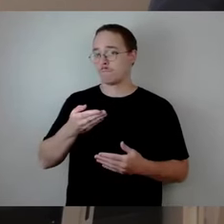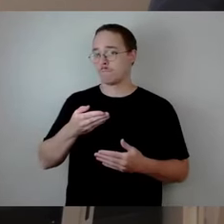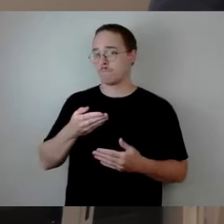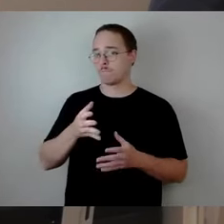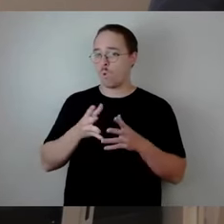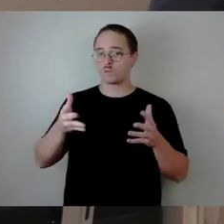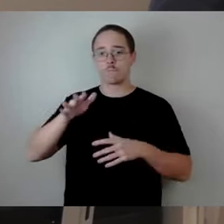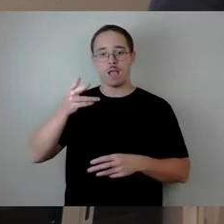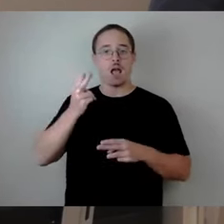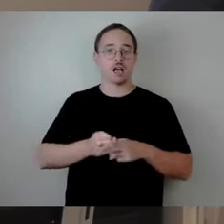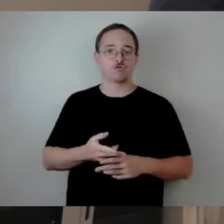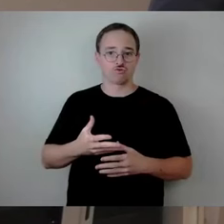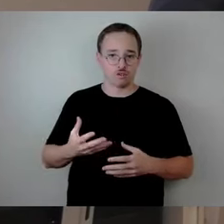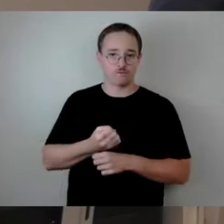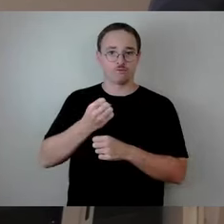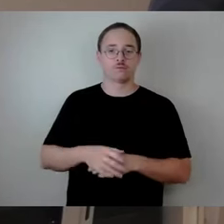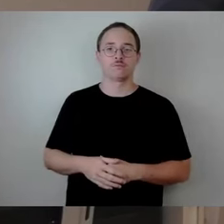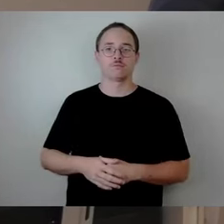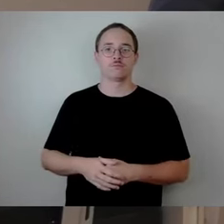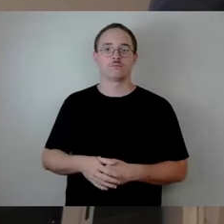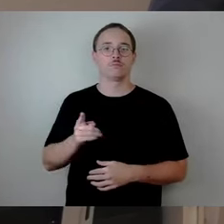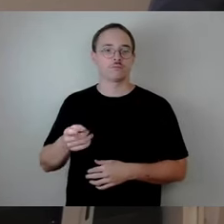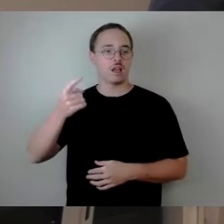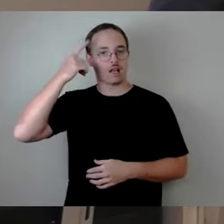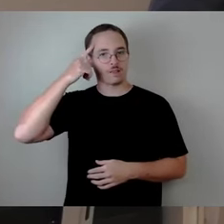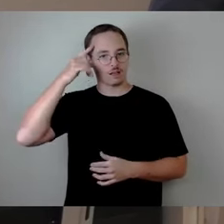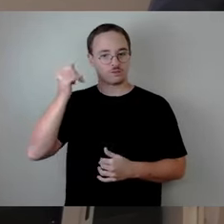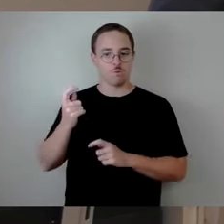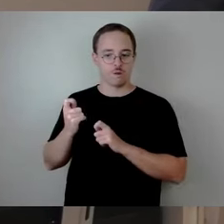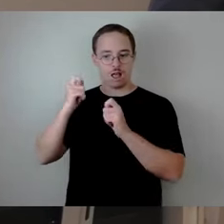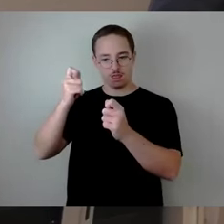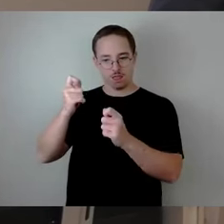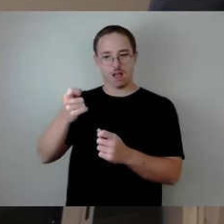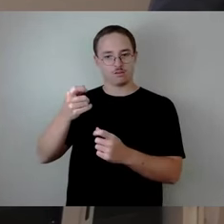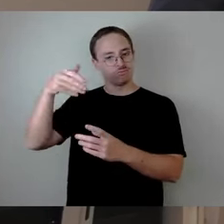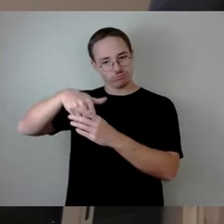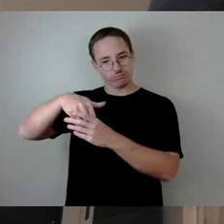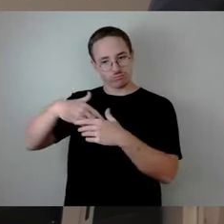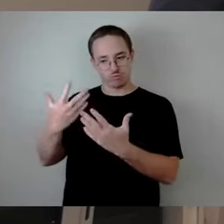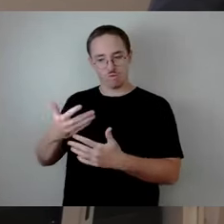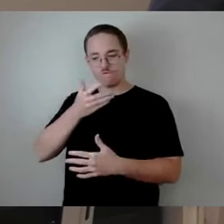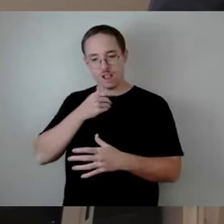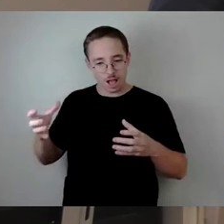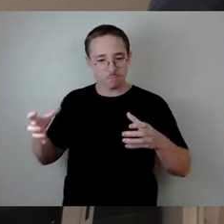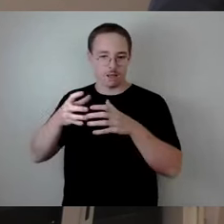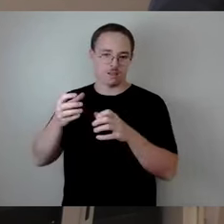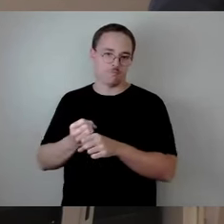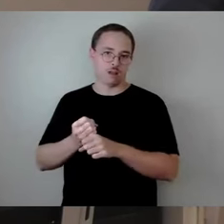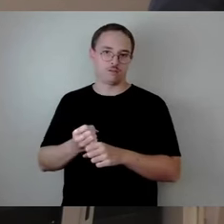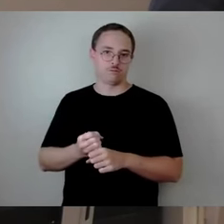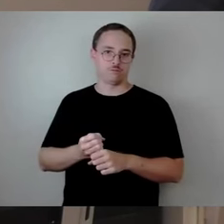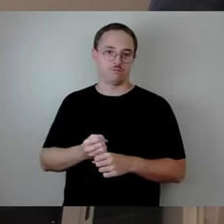Gedanke lebt jetzt in den Worten von diesem Antrag und dieser Gedanke ist ausgesprochen wichtig. Warum?